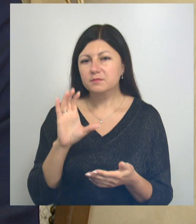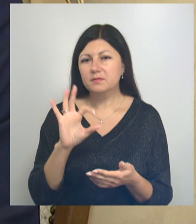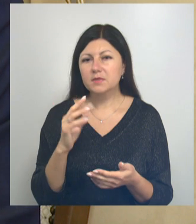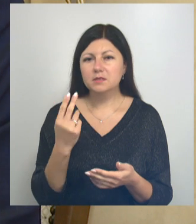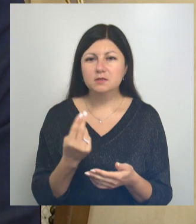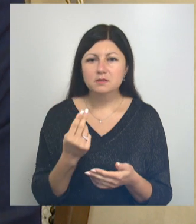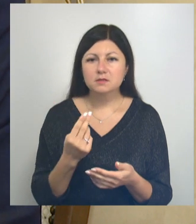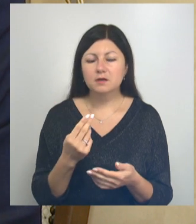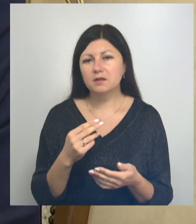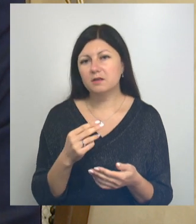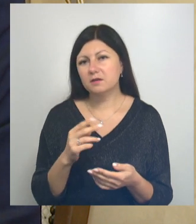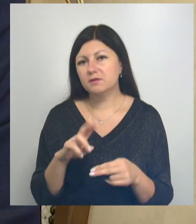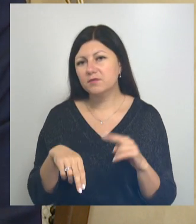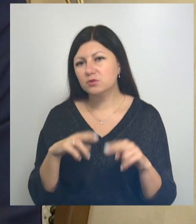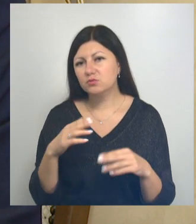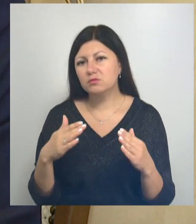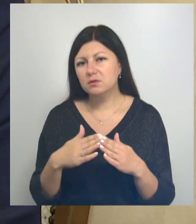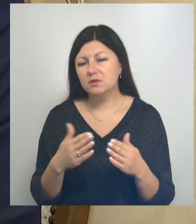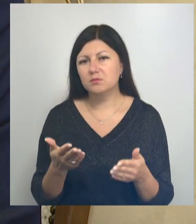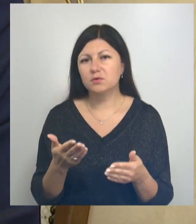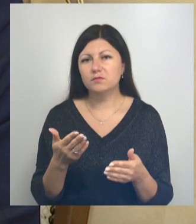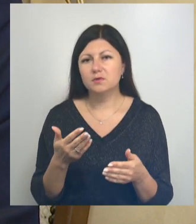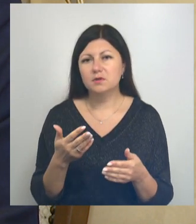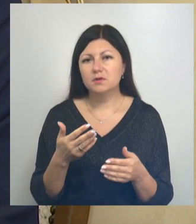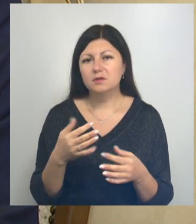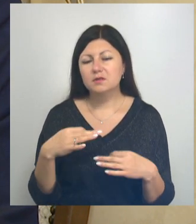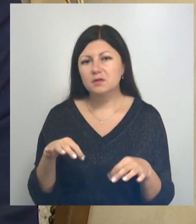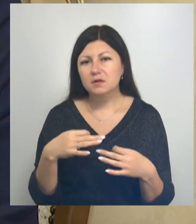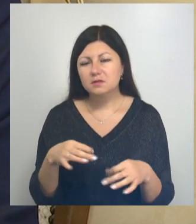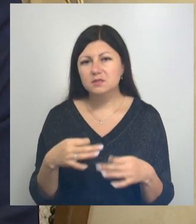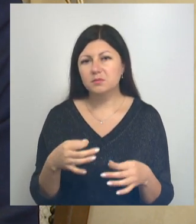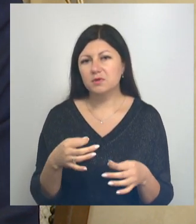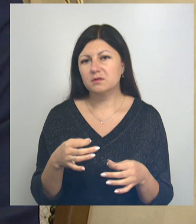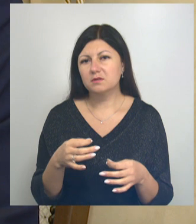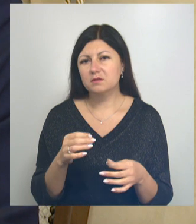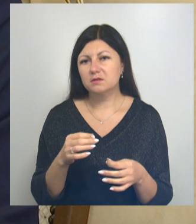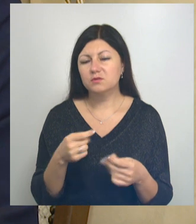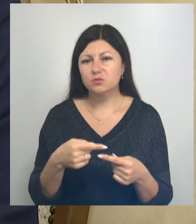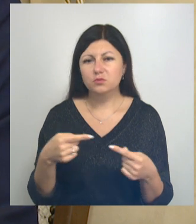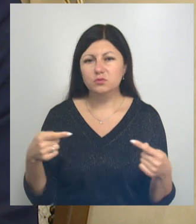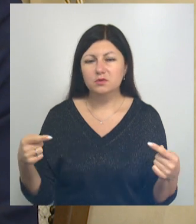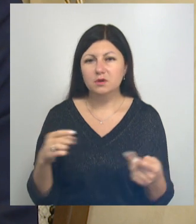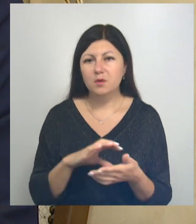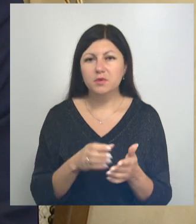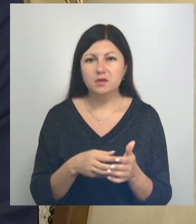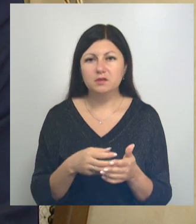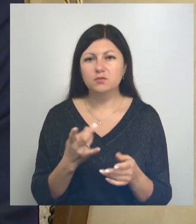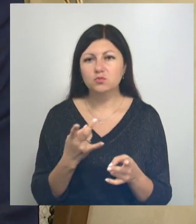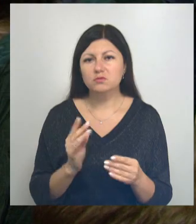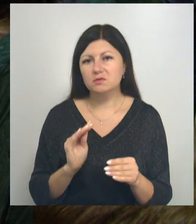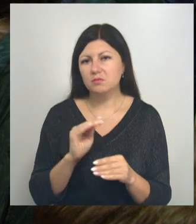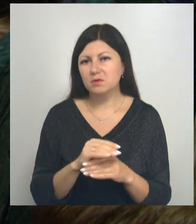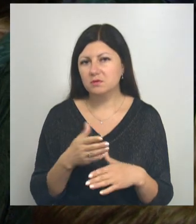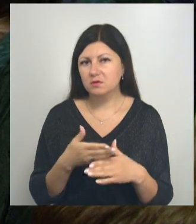инфраструктуры, жилых домов, транспортной инфраструктуры, других объектов. Конечно, нам нужна дополнительная